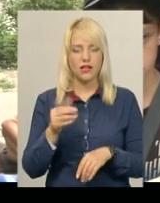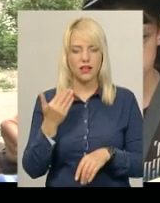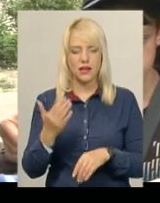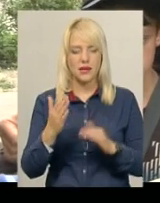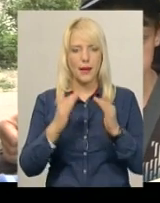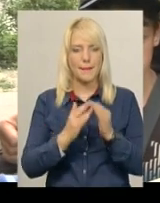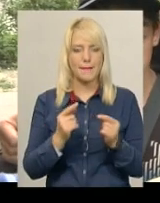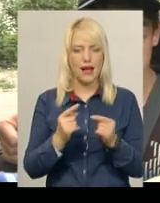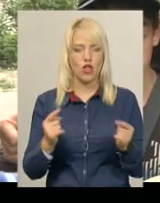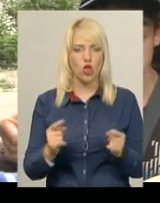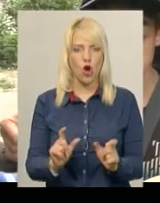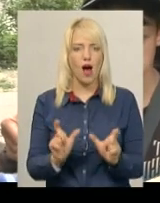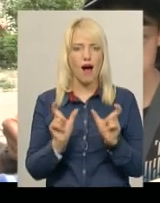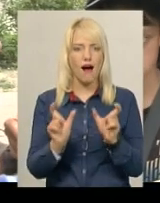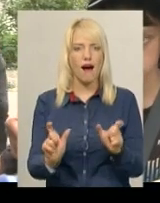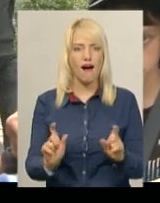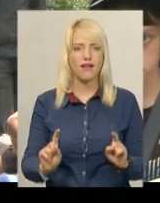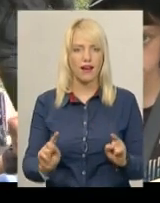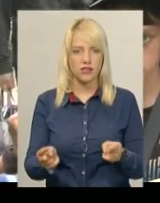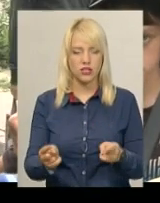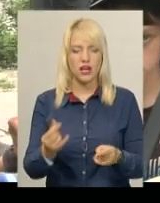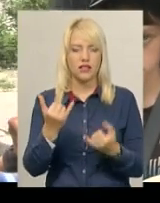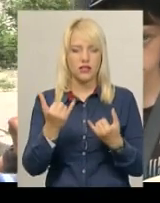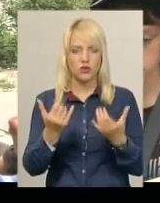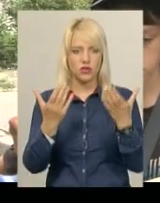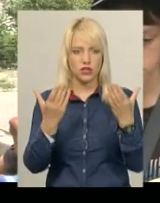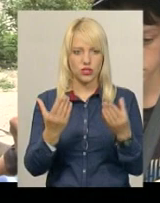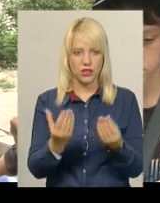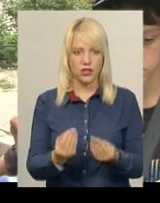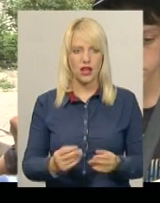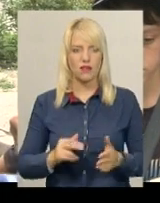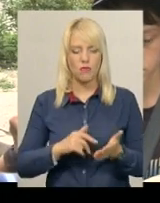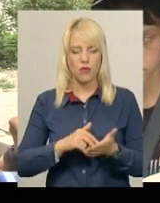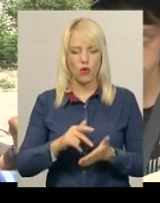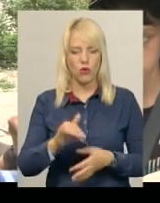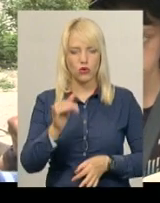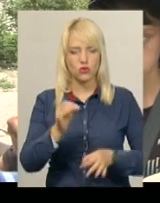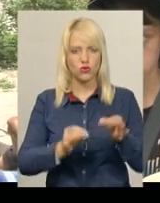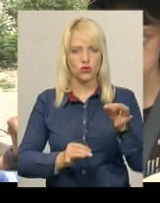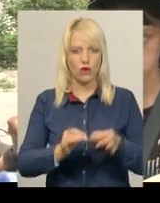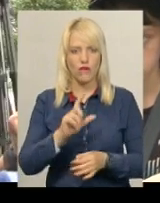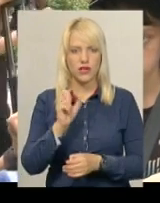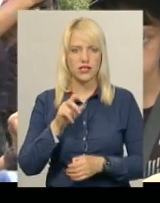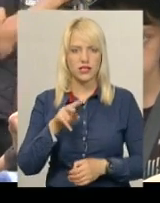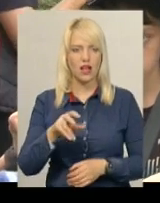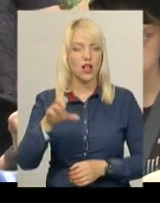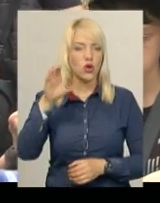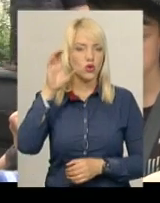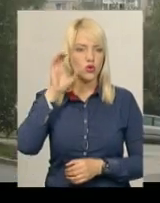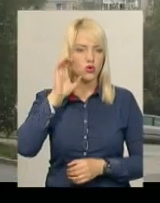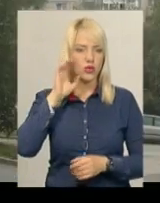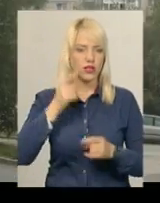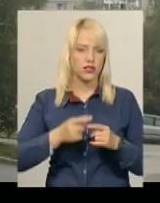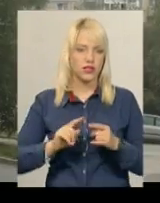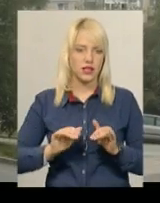майно, накладений арешт, на сьогоднішній день проходять в судовому залі слухання цієї